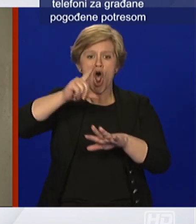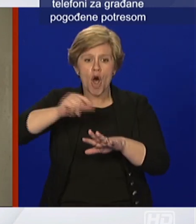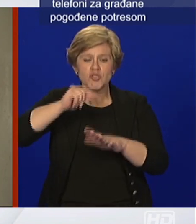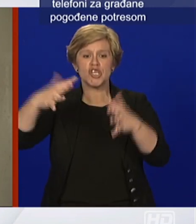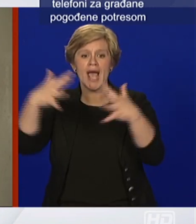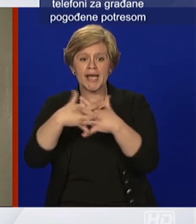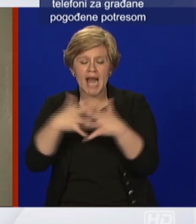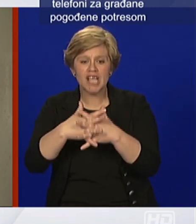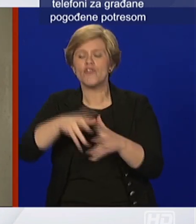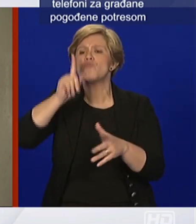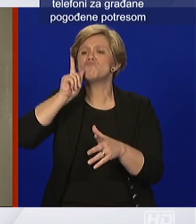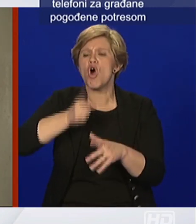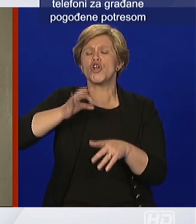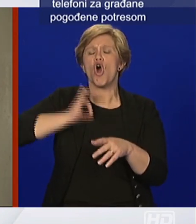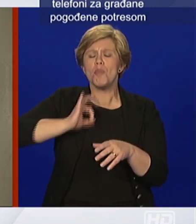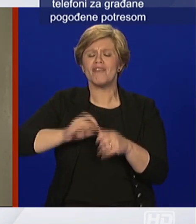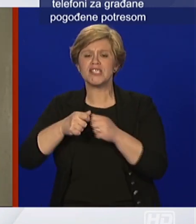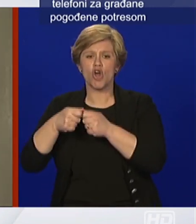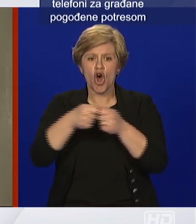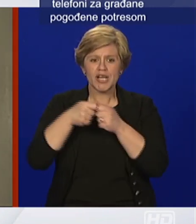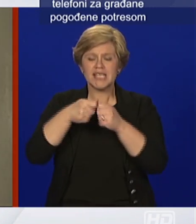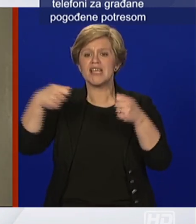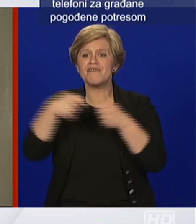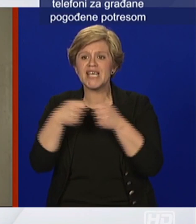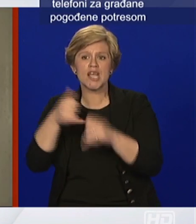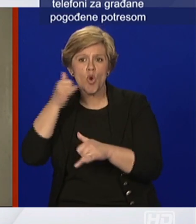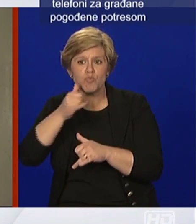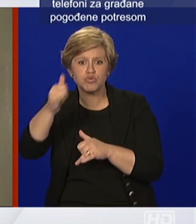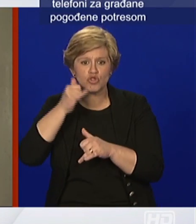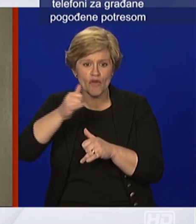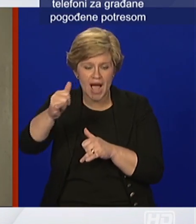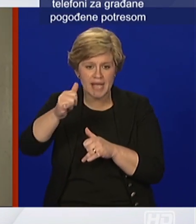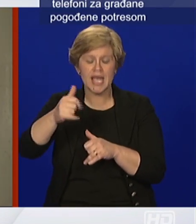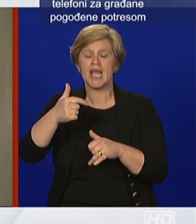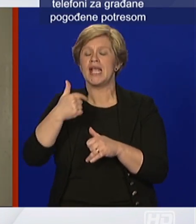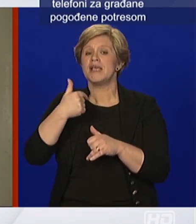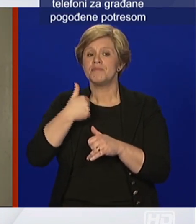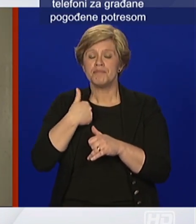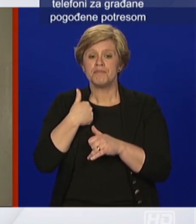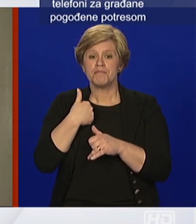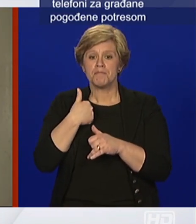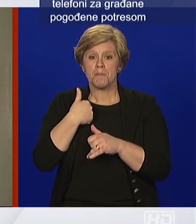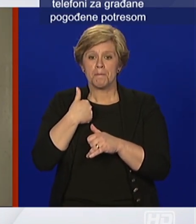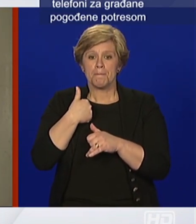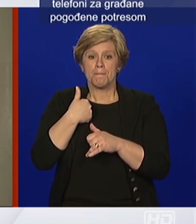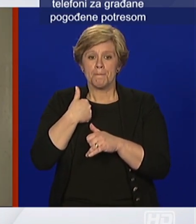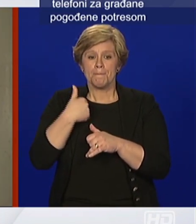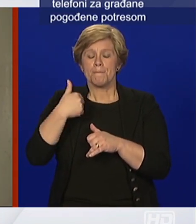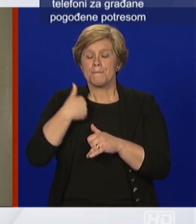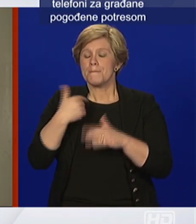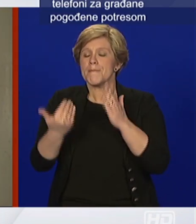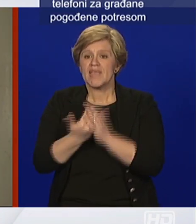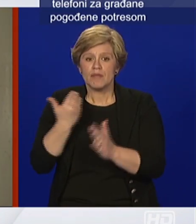organizirati što se tiče putovanja mi smo otvorili mogućnost opet ponavljam